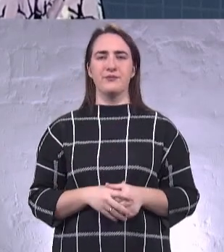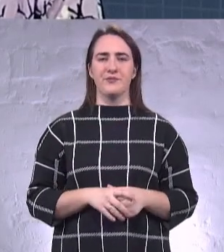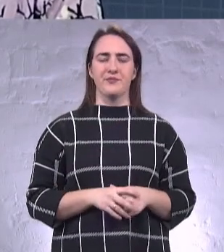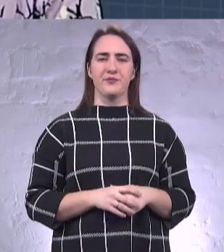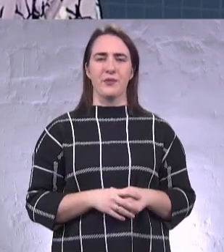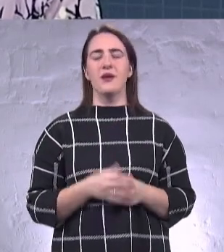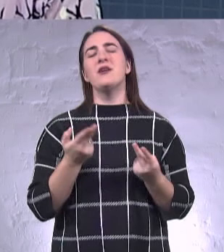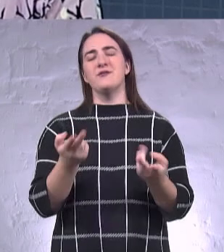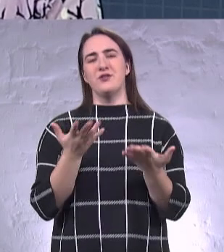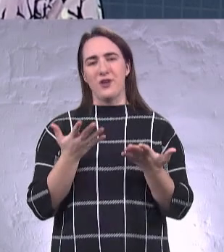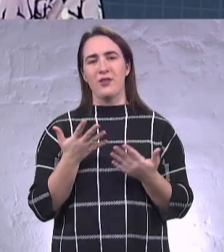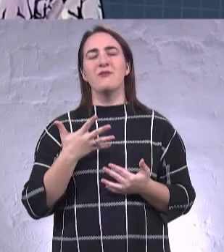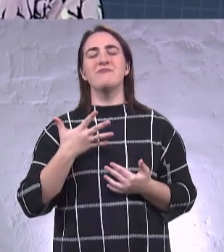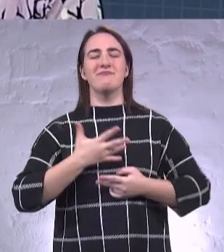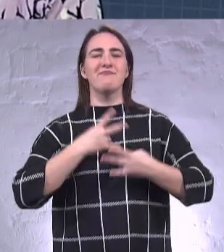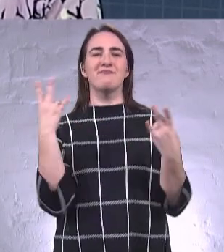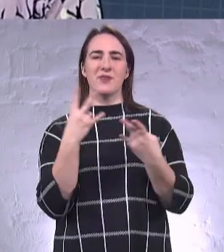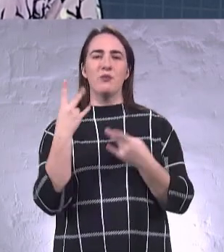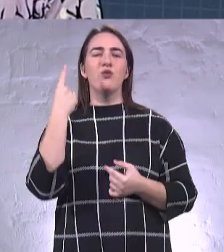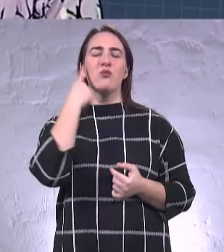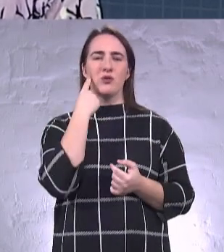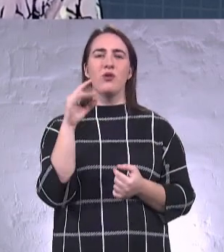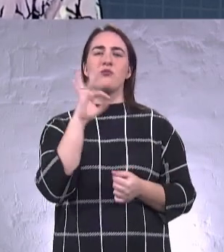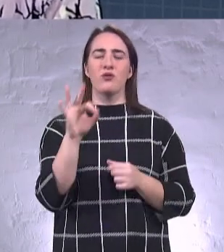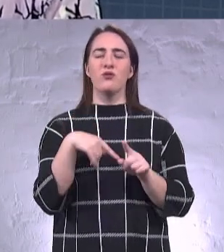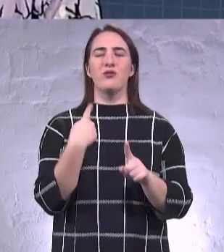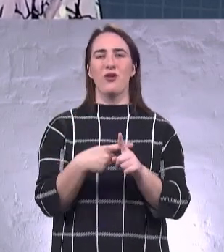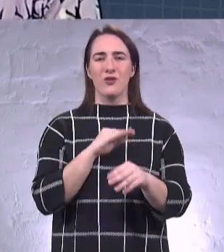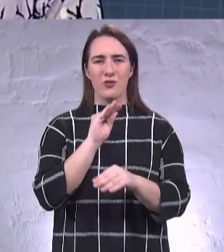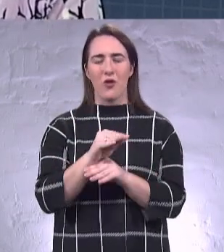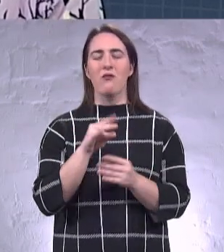Звичайно, треба думати про додаткові ліжка,